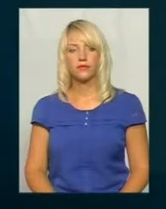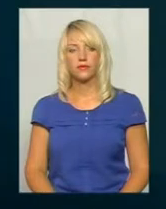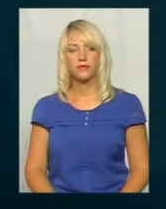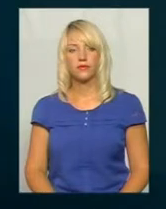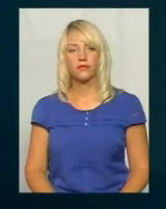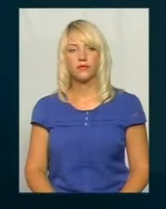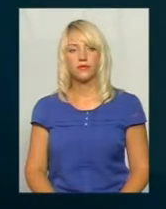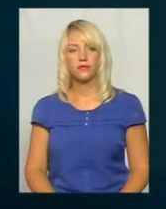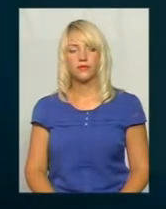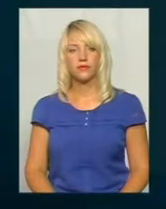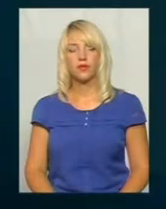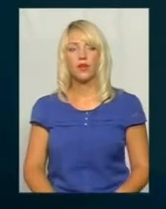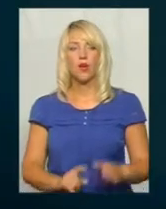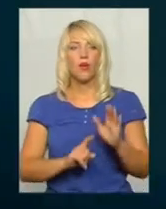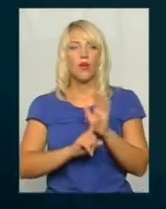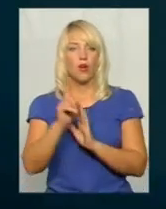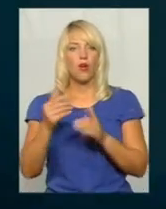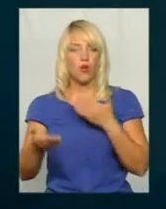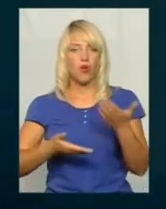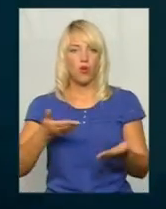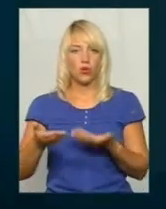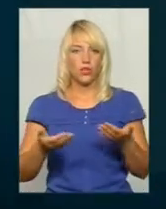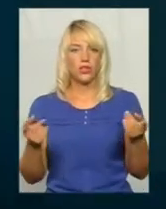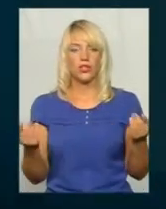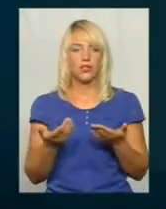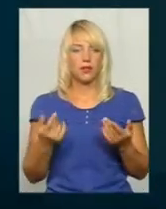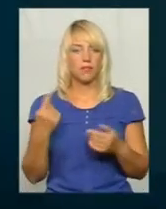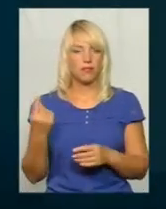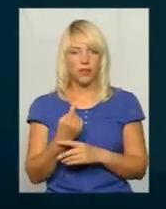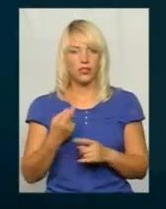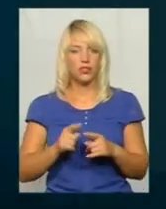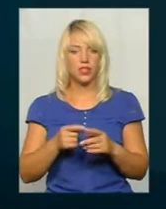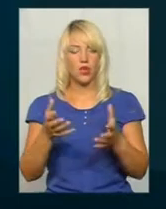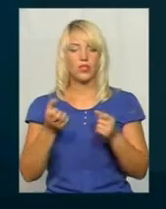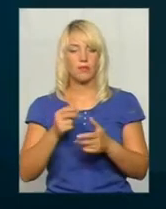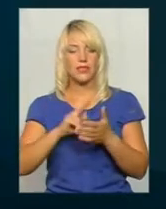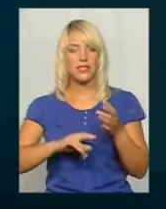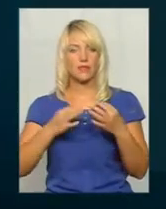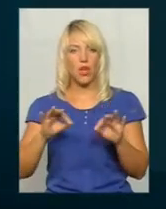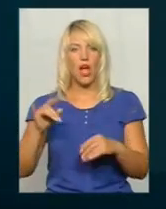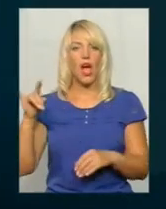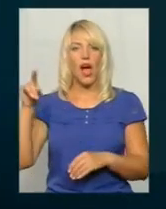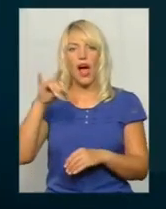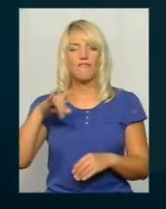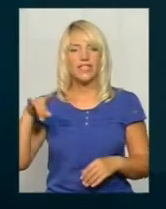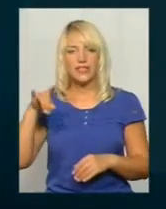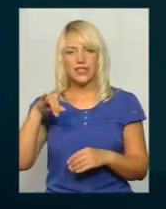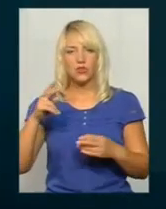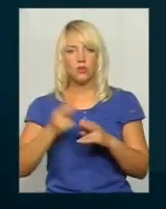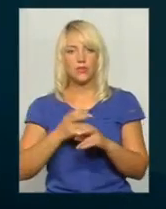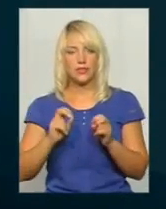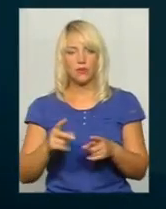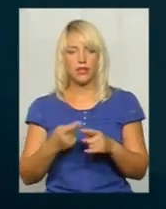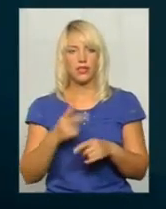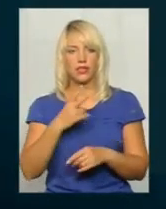Накидали кроки, які перші. Це отримання сертифікату авіаційної безпеки. А це мінімум 21